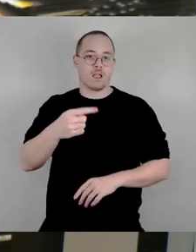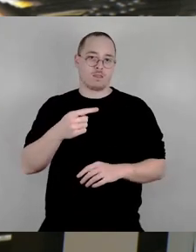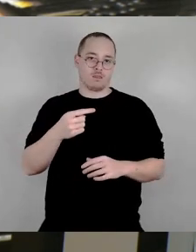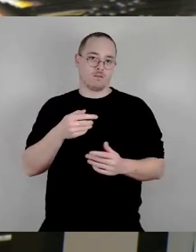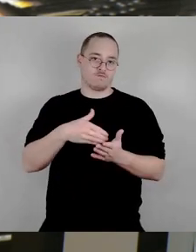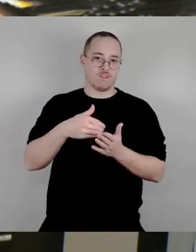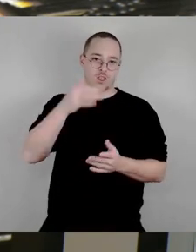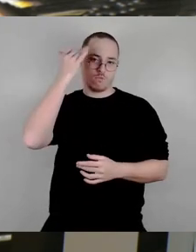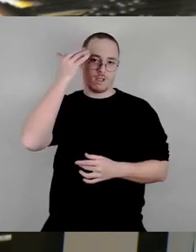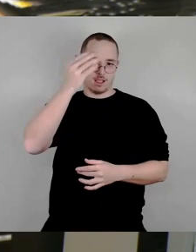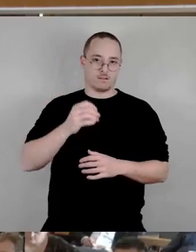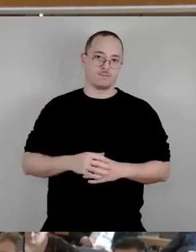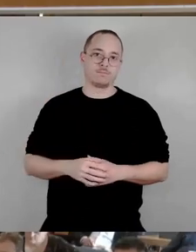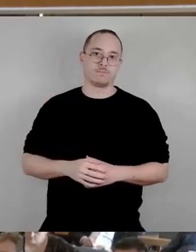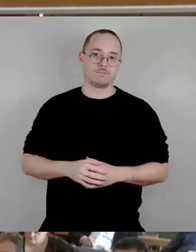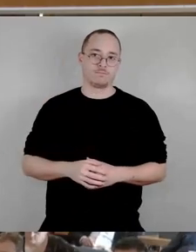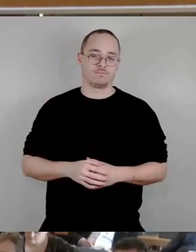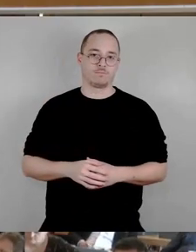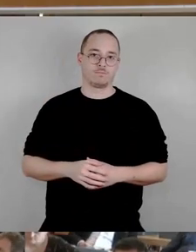Siegerentwurf drüben ist. Aber das steht noch in den Sternen.